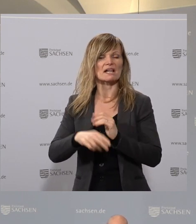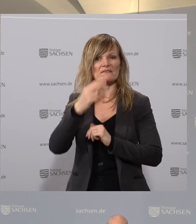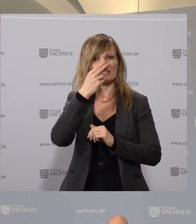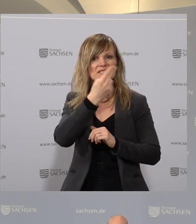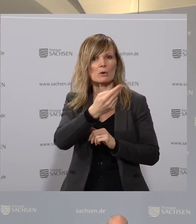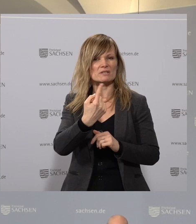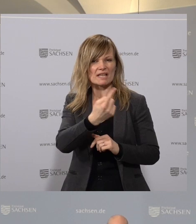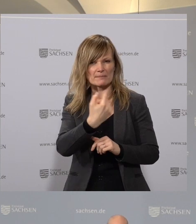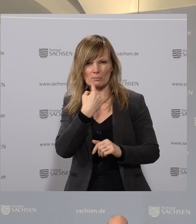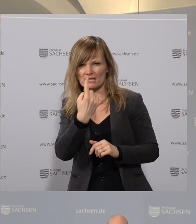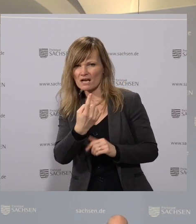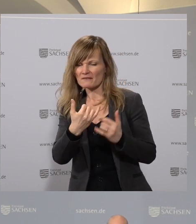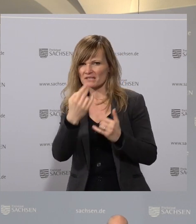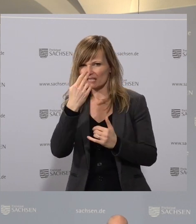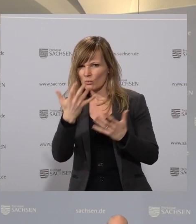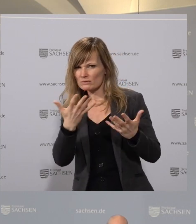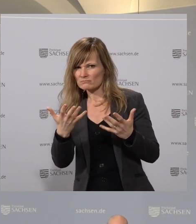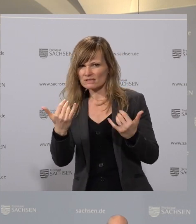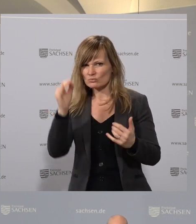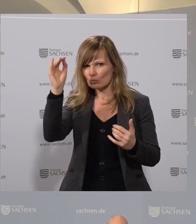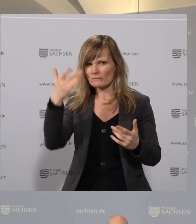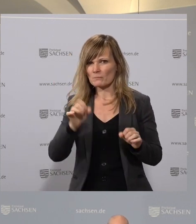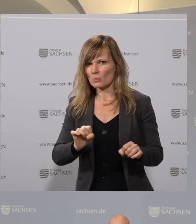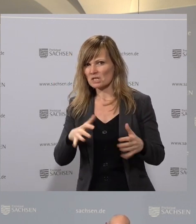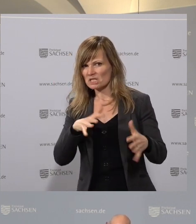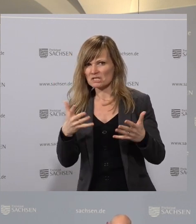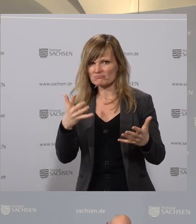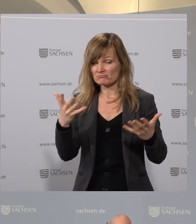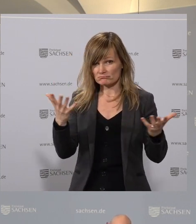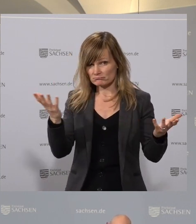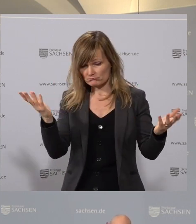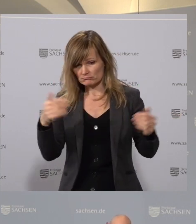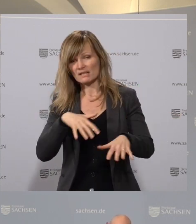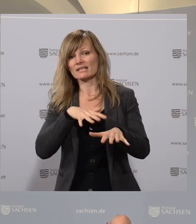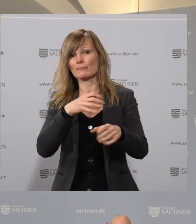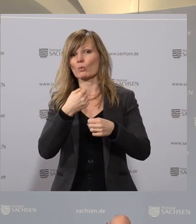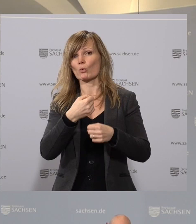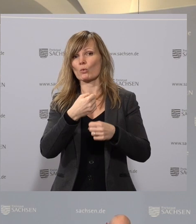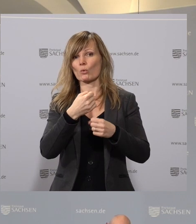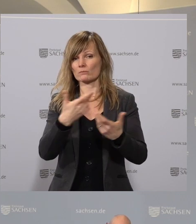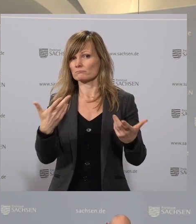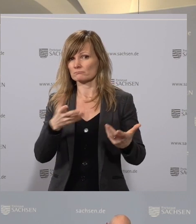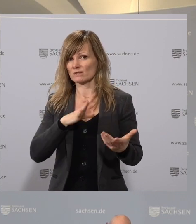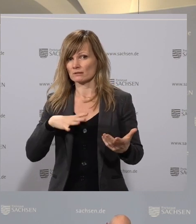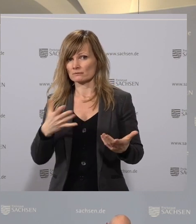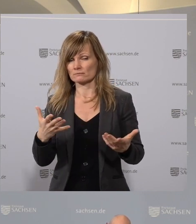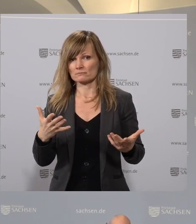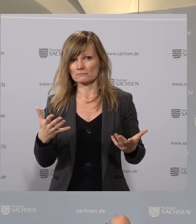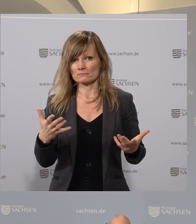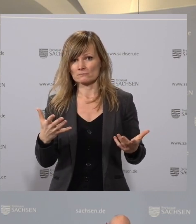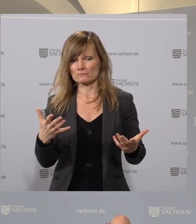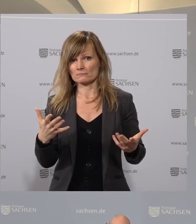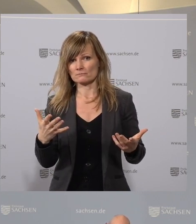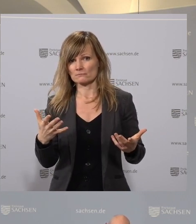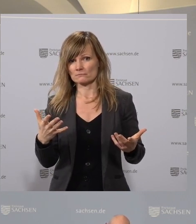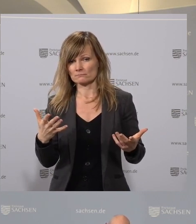Können Sie noch mal skizzieren, unter welchen Bedingungen ist es jetzt zukünftig möglich, Sachsen zu demonstrieren, unter anderem auch eben für Frieden im